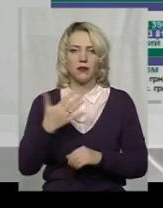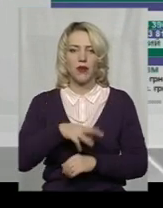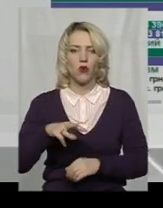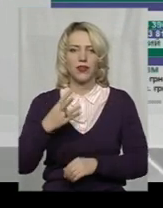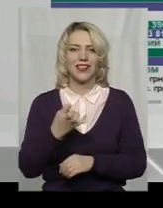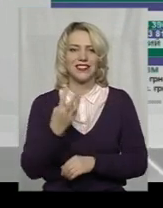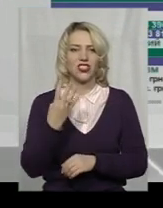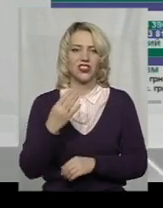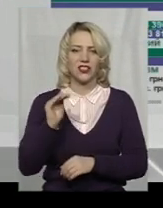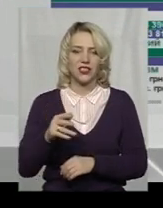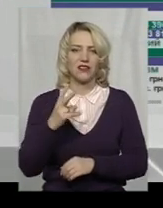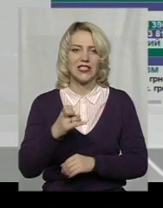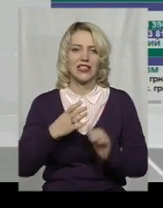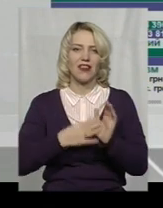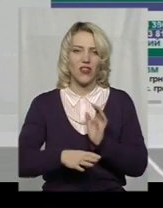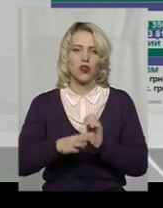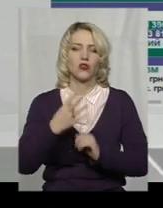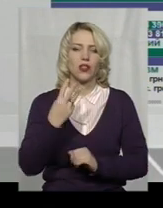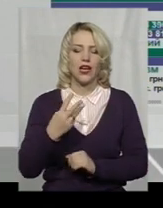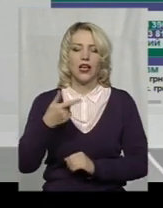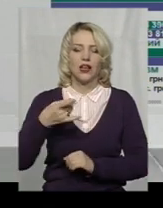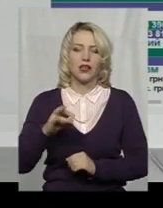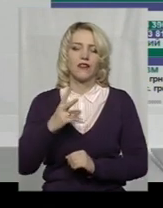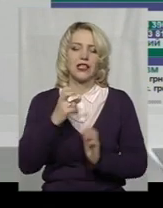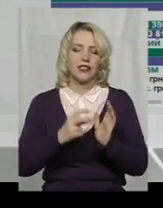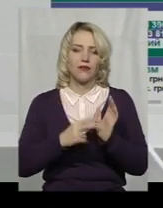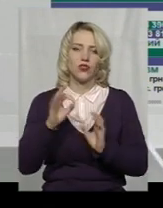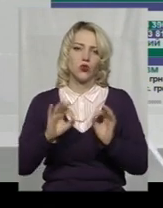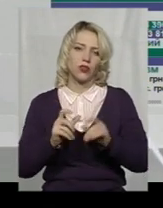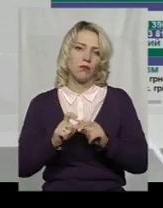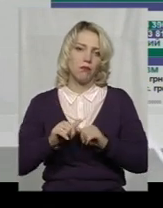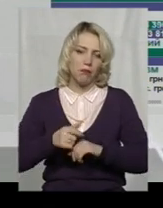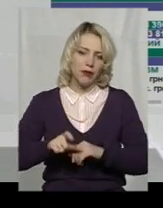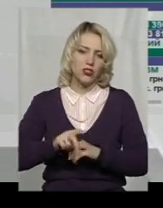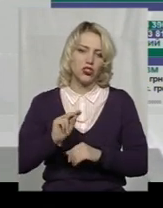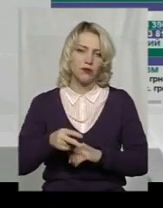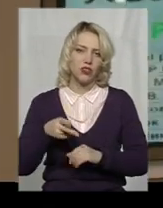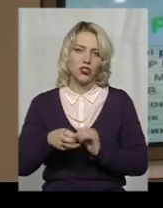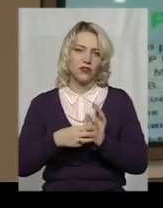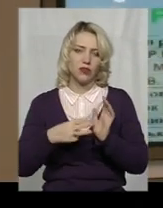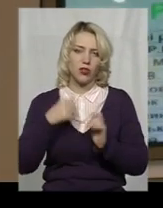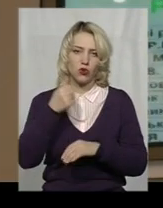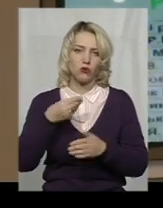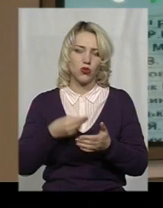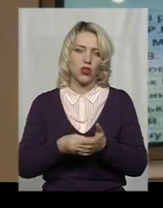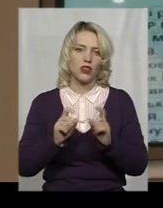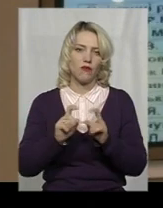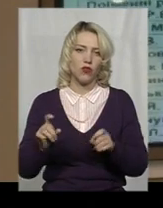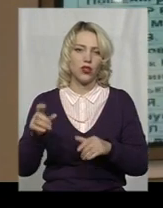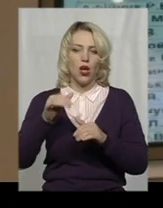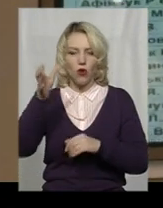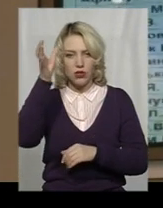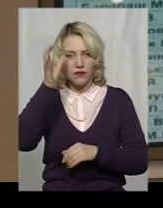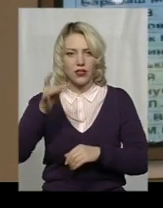304 тисячі 293 гривні, що на 7% більше, ніж 2018 року. Бюджетний фонд освіти районного